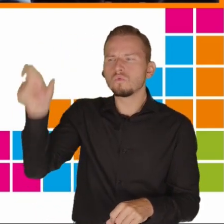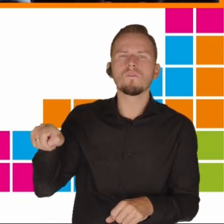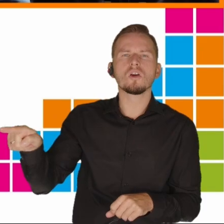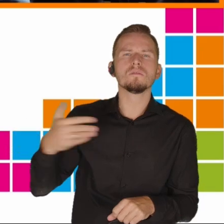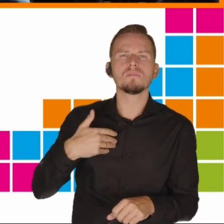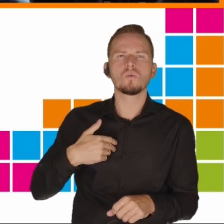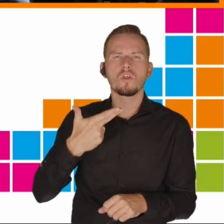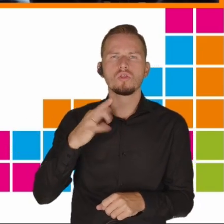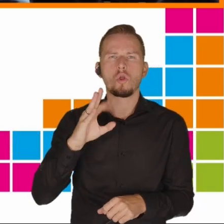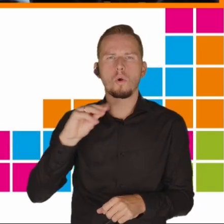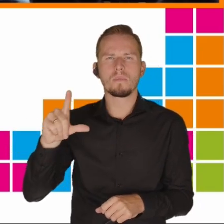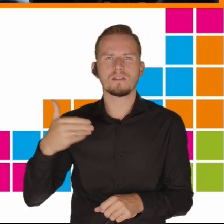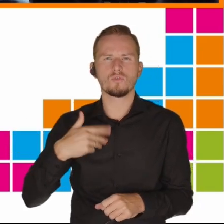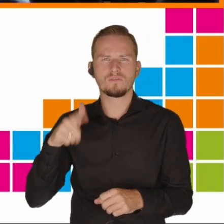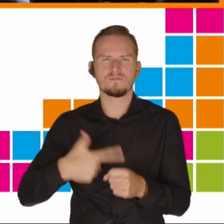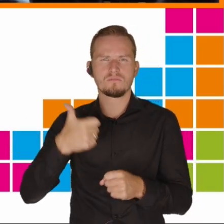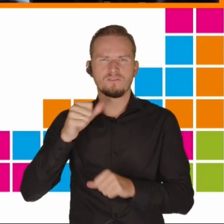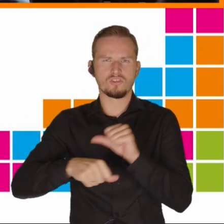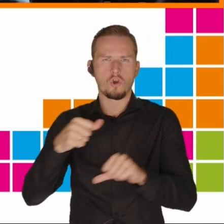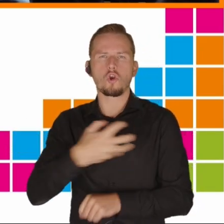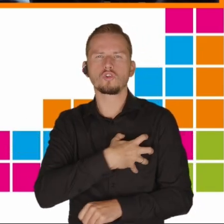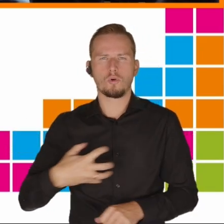2021 roku.